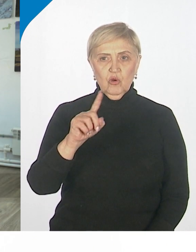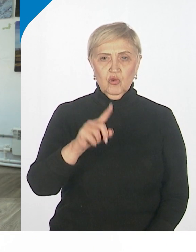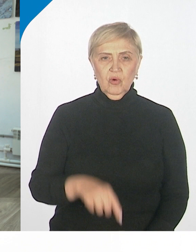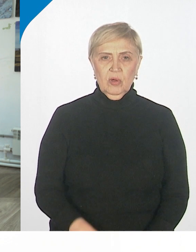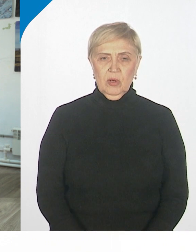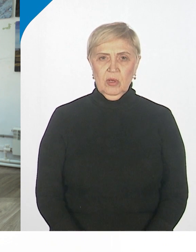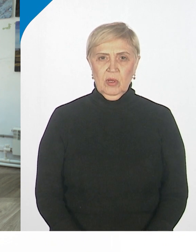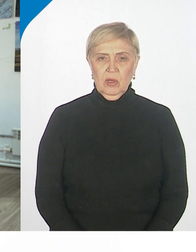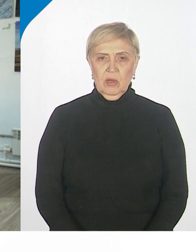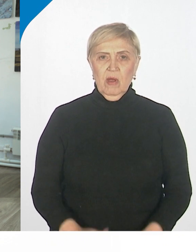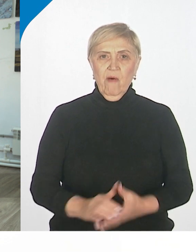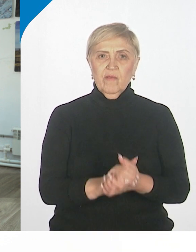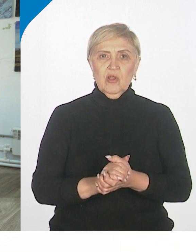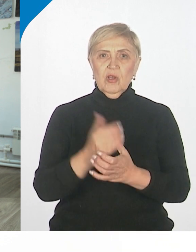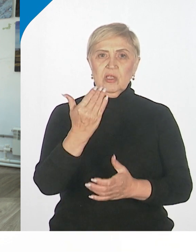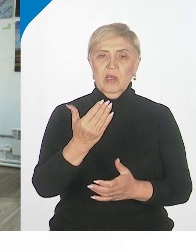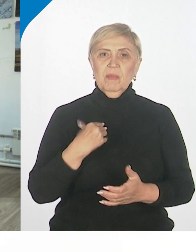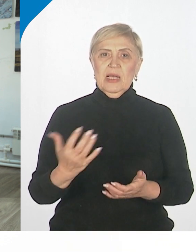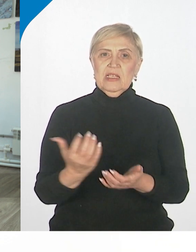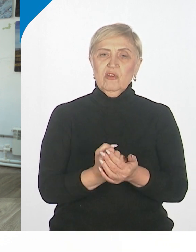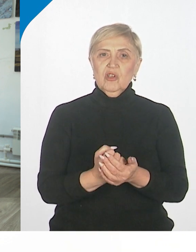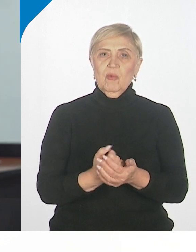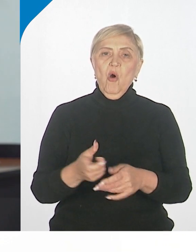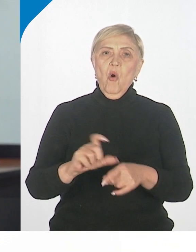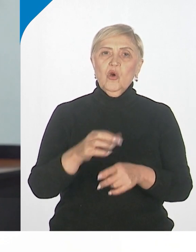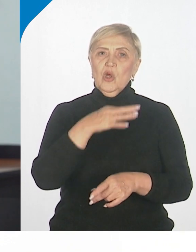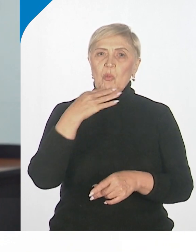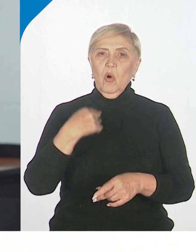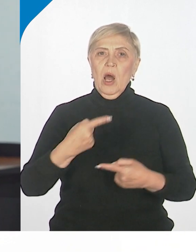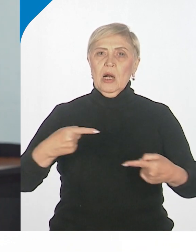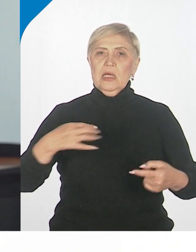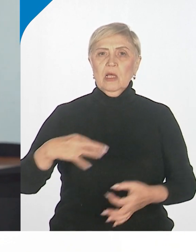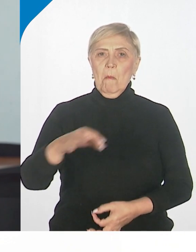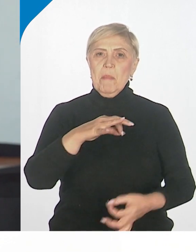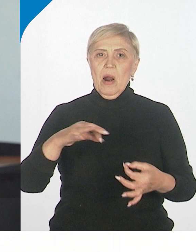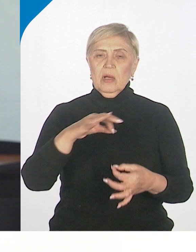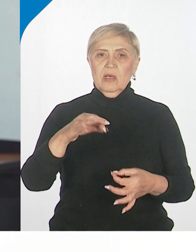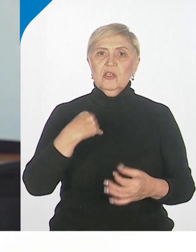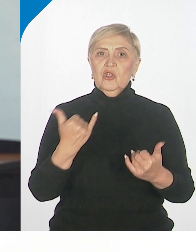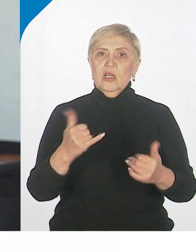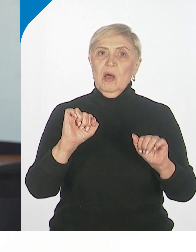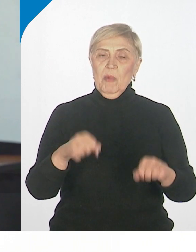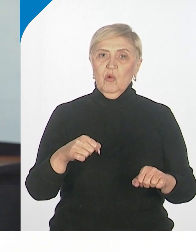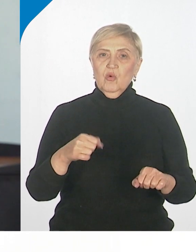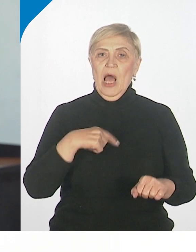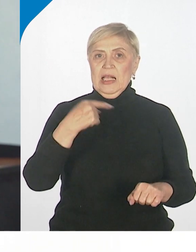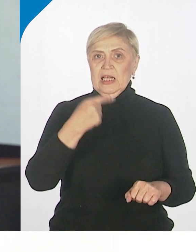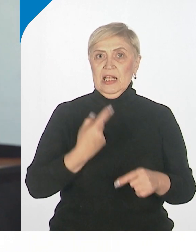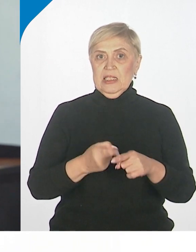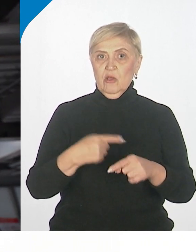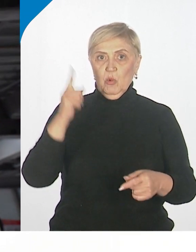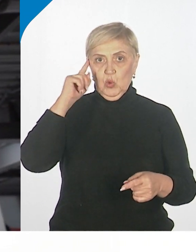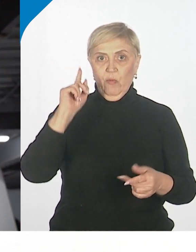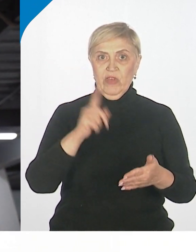в союзе с ним мы свершим очень много грандиозных проектов я в этом уверена вот сейчас я могу сказать об этом с уверенностью